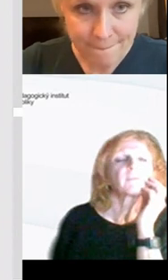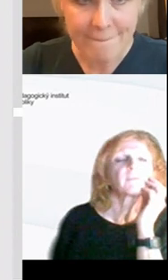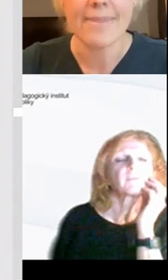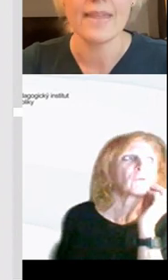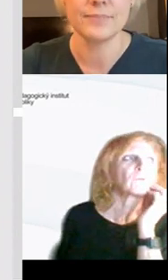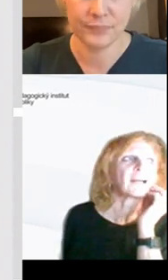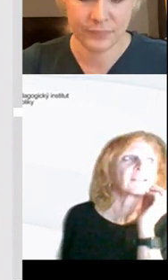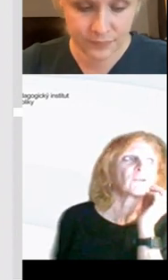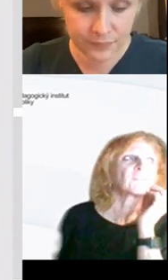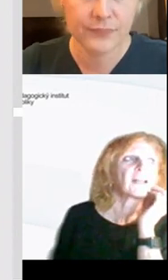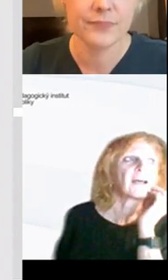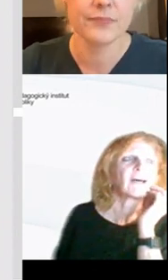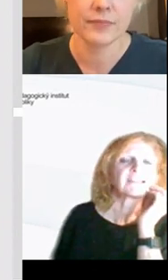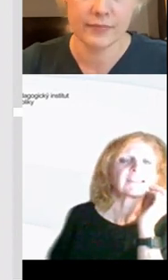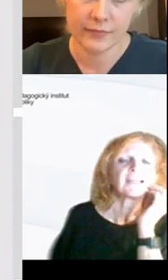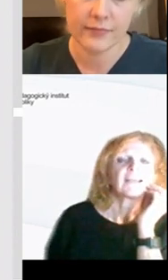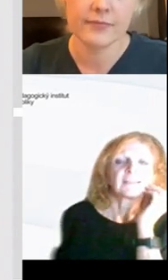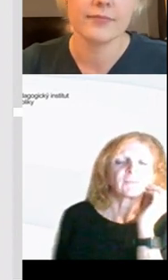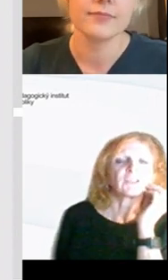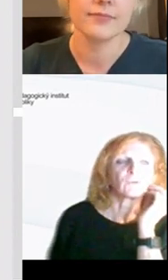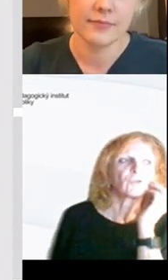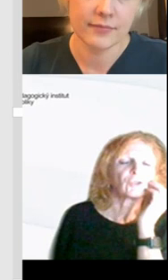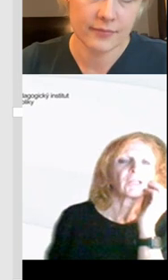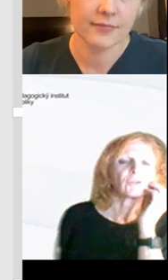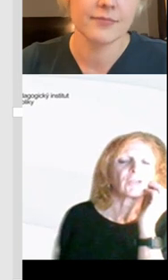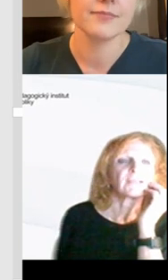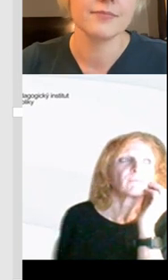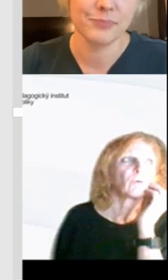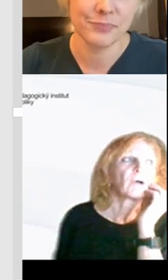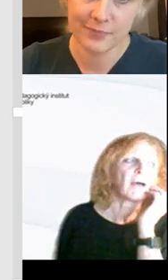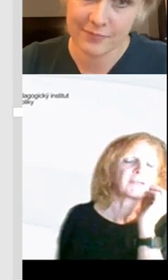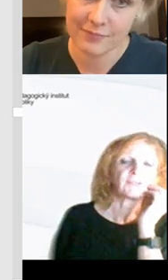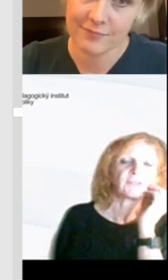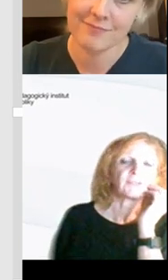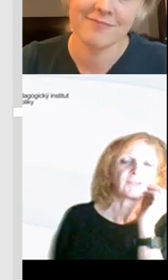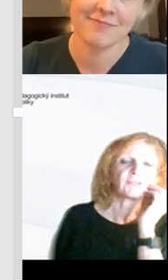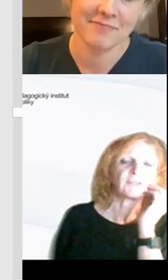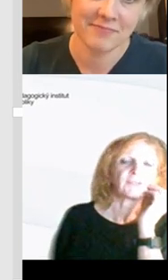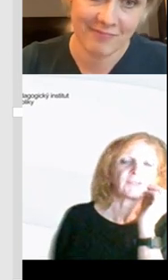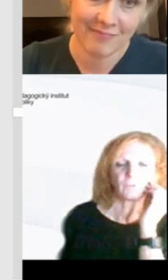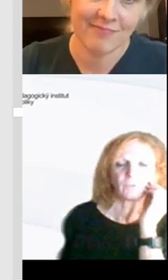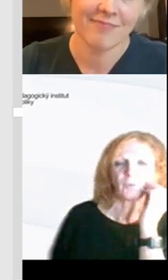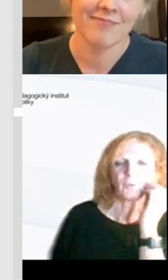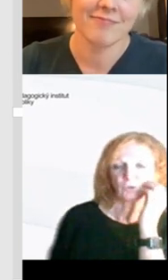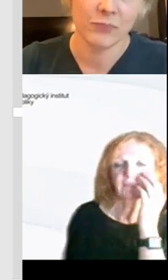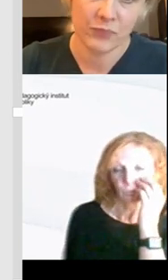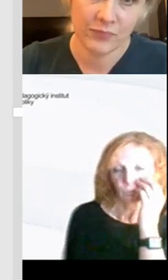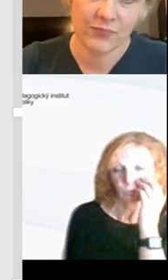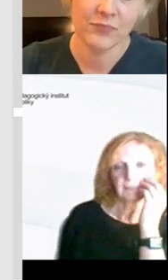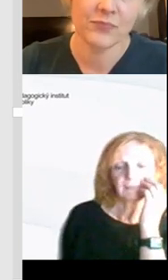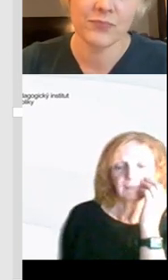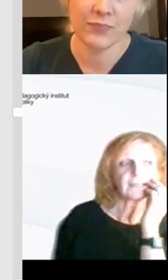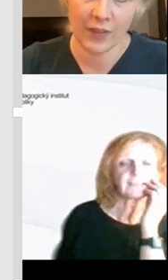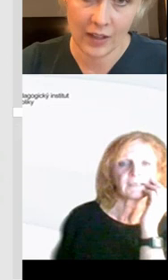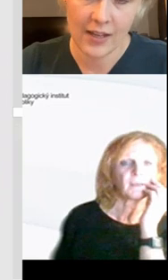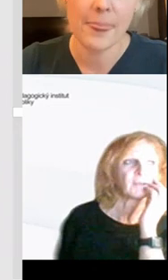těm vyšším ročníkům základního vzdělávání. Takže teď už naši žáci budou chápat, že si technologie můžou používat i k